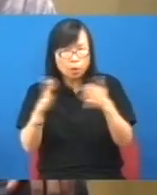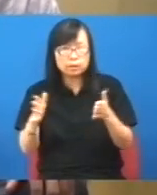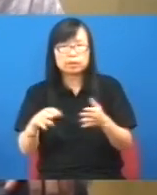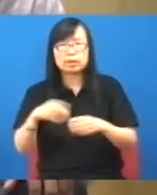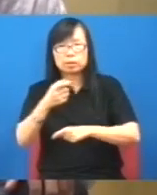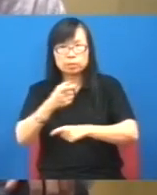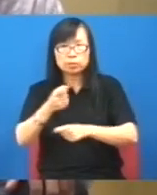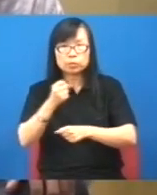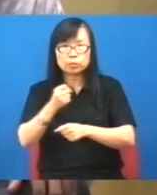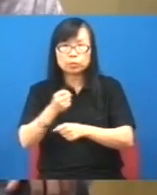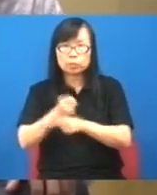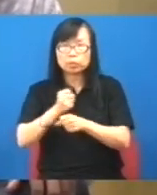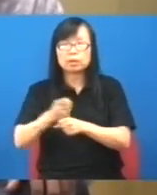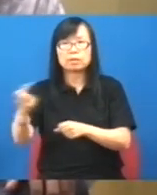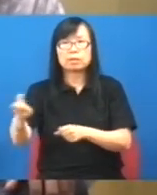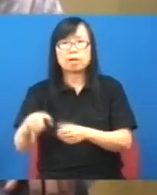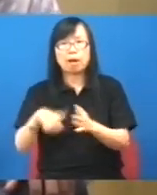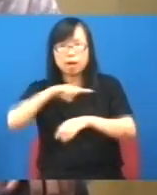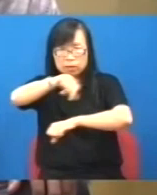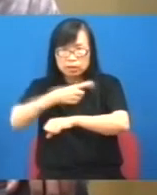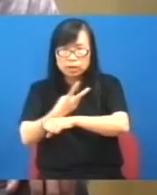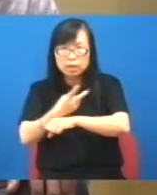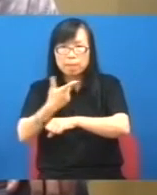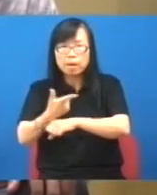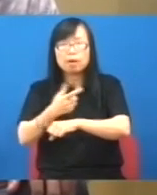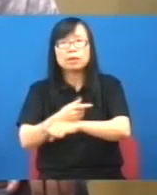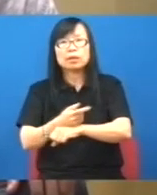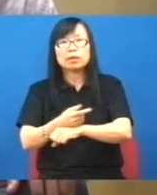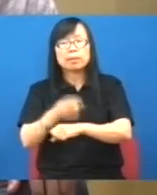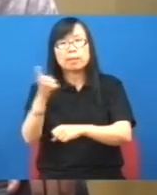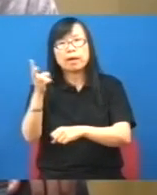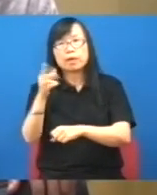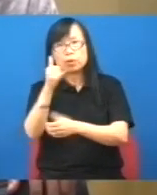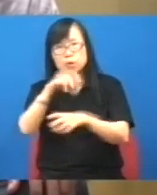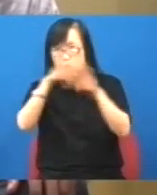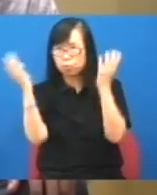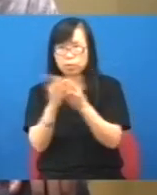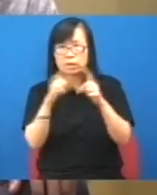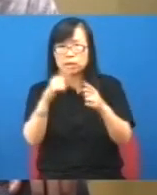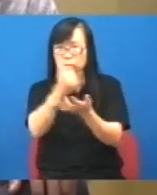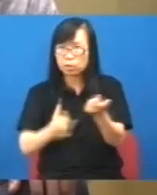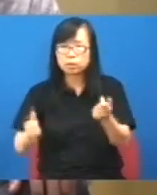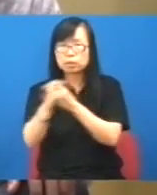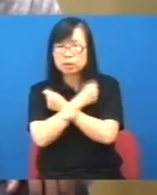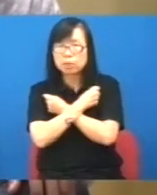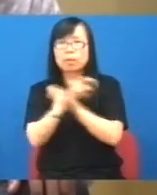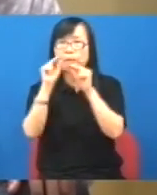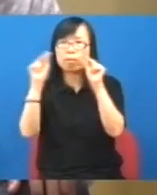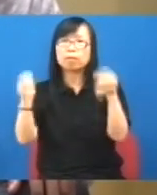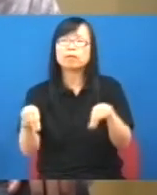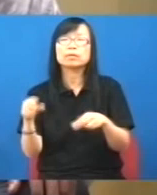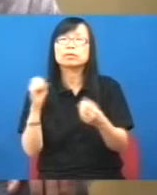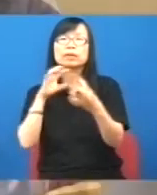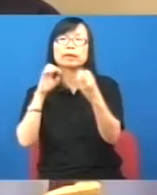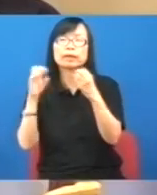關於最低控制或者是傳聞退休的一些討論甚至一些相關的一些我覺得最可恥的就是